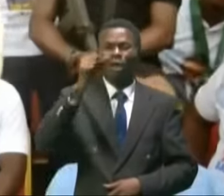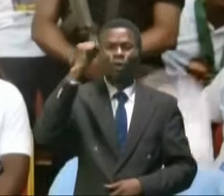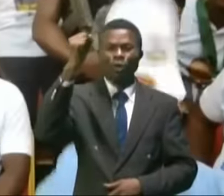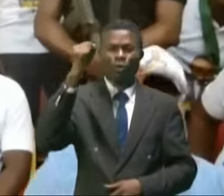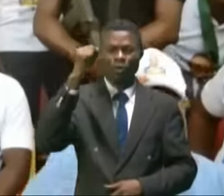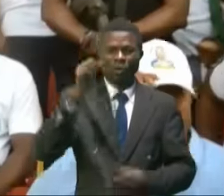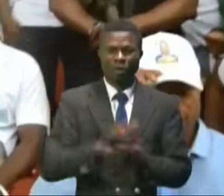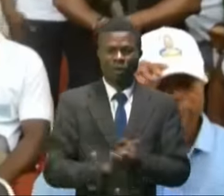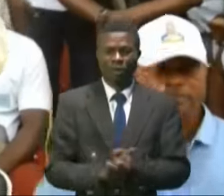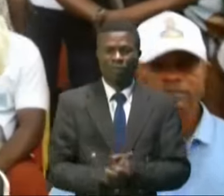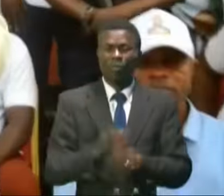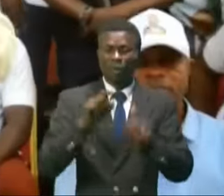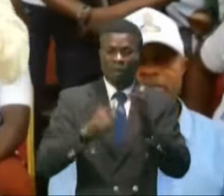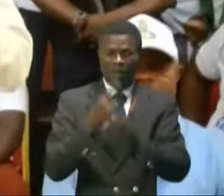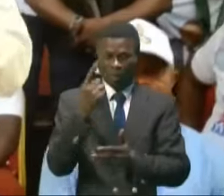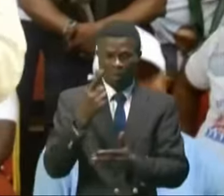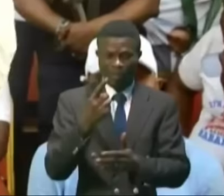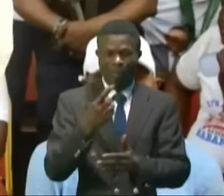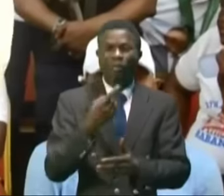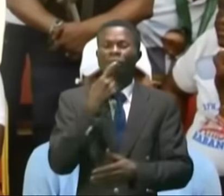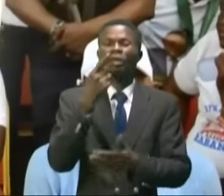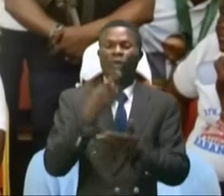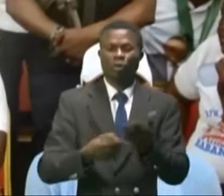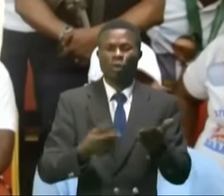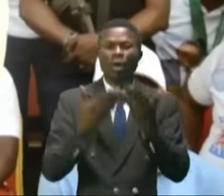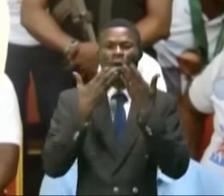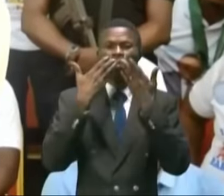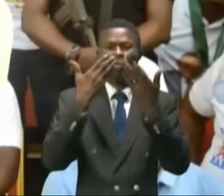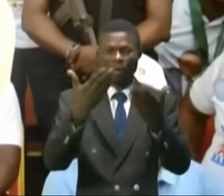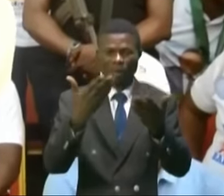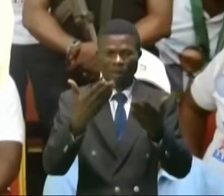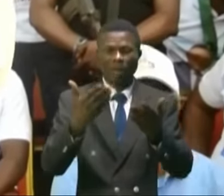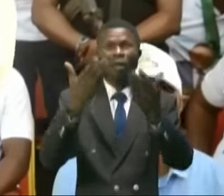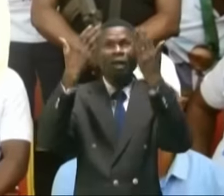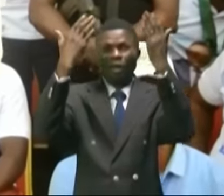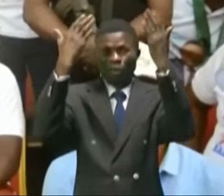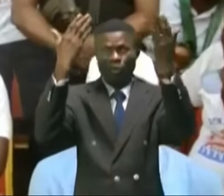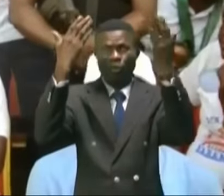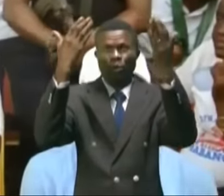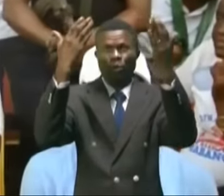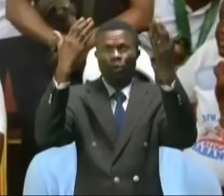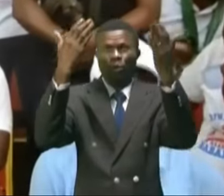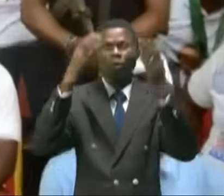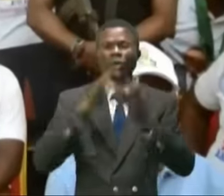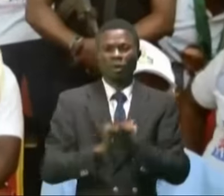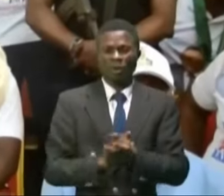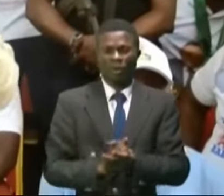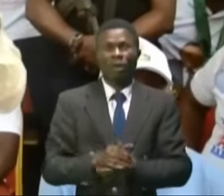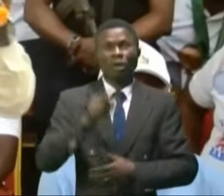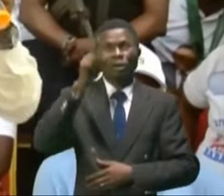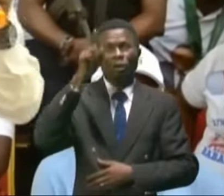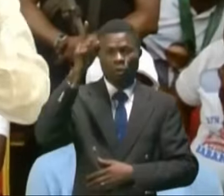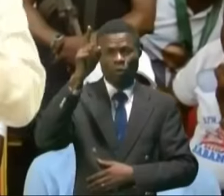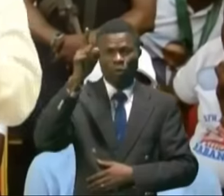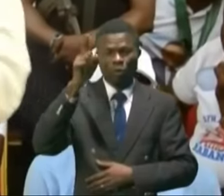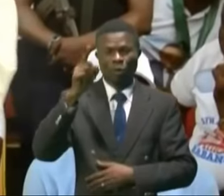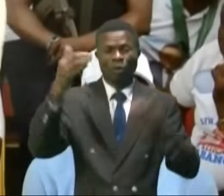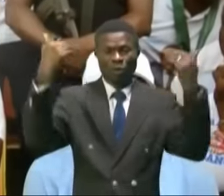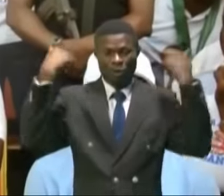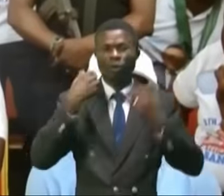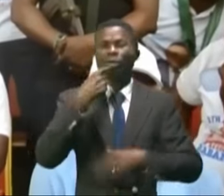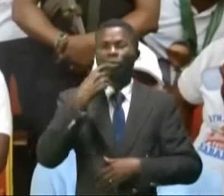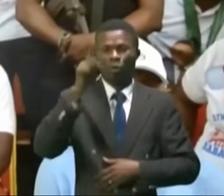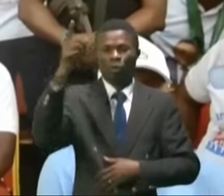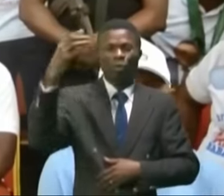Ma loupa liboço, ezali akoulouba, merci e paye a zambé, oye, o lengekouloutou a loupaki,